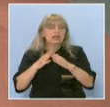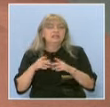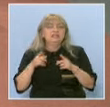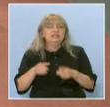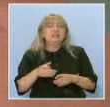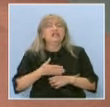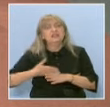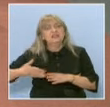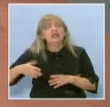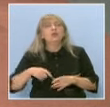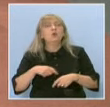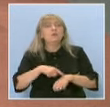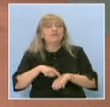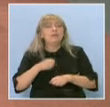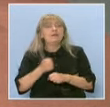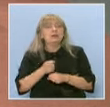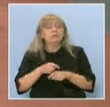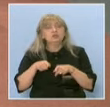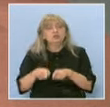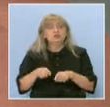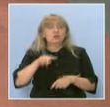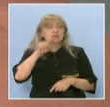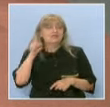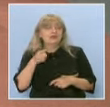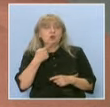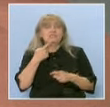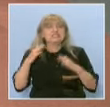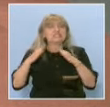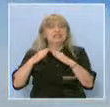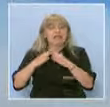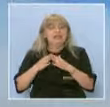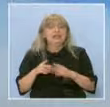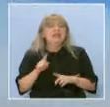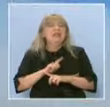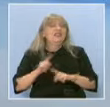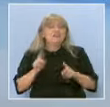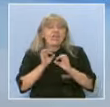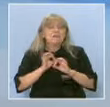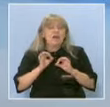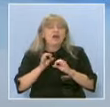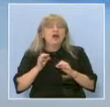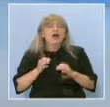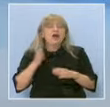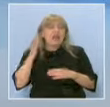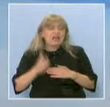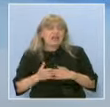работят по този въпрос, но все още няма окончателен резултат.